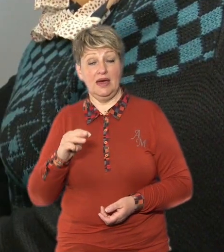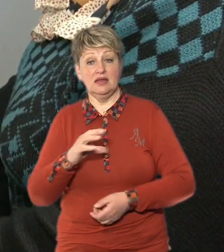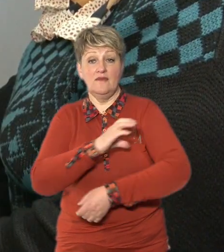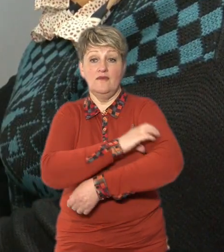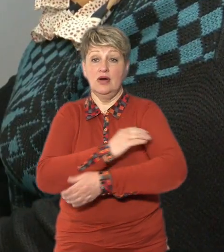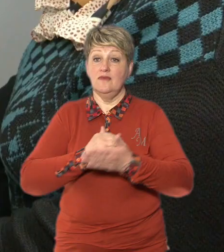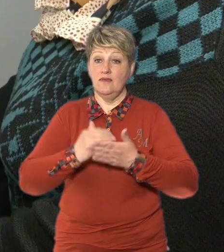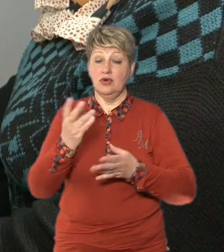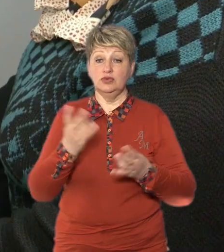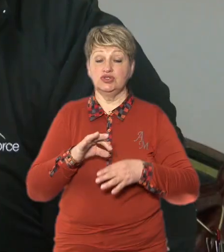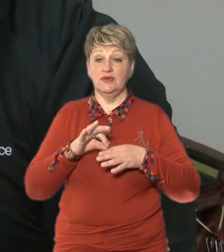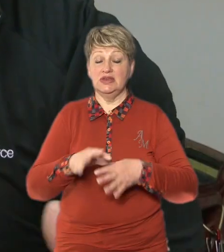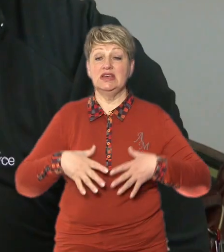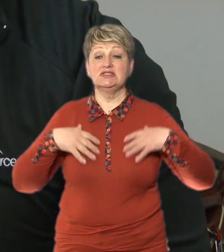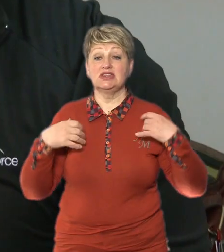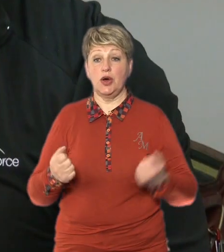здоровий спосіб життя